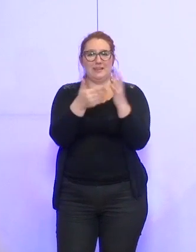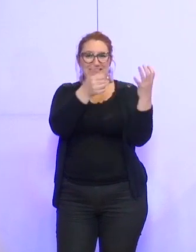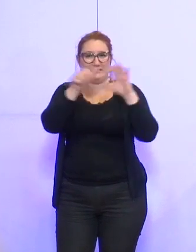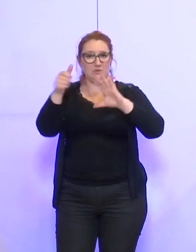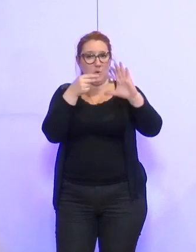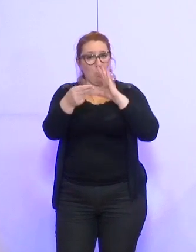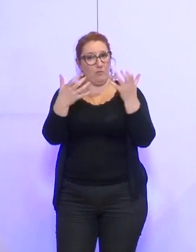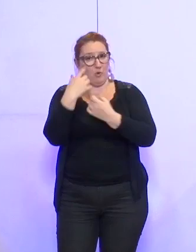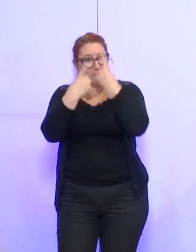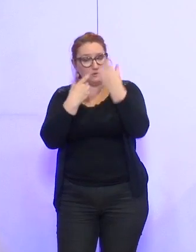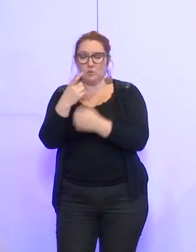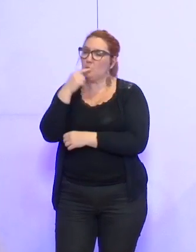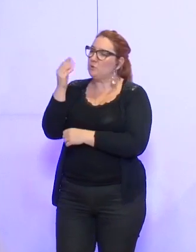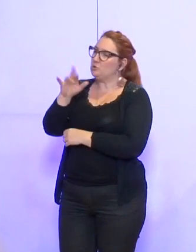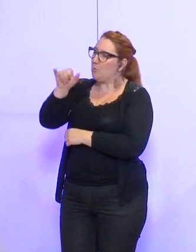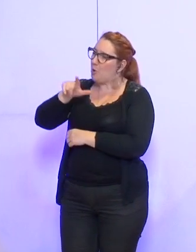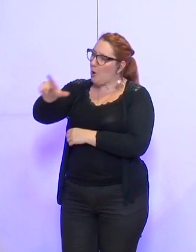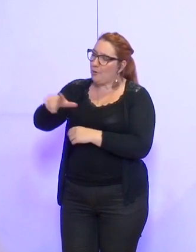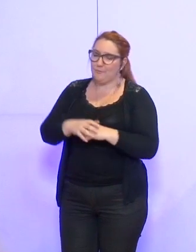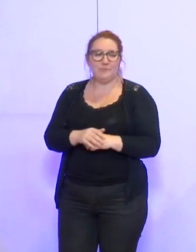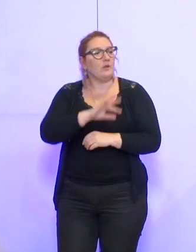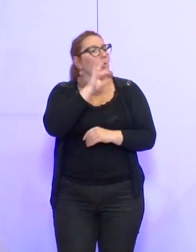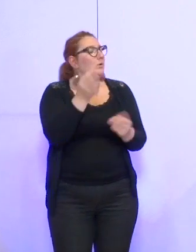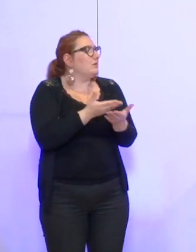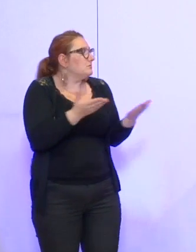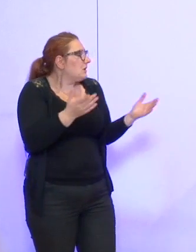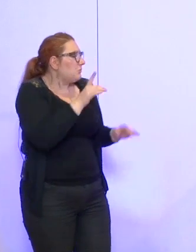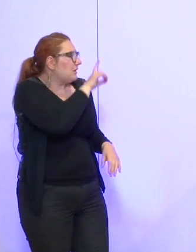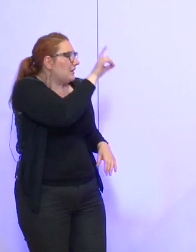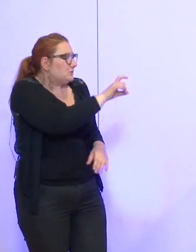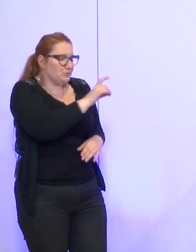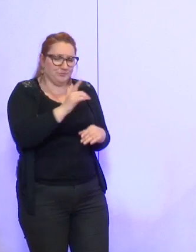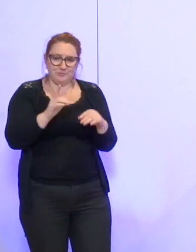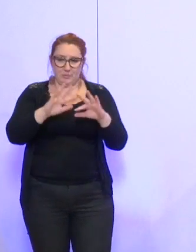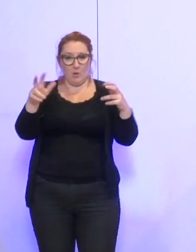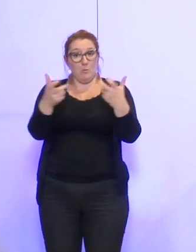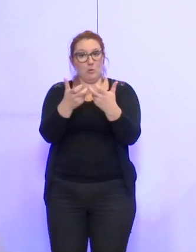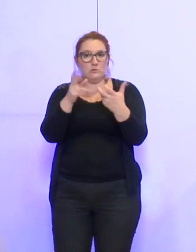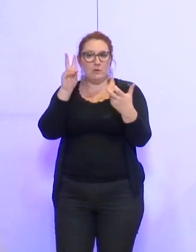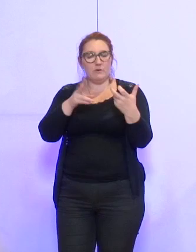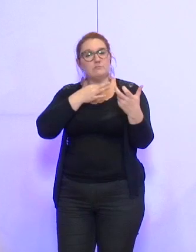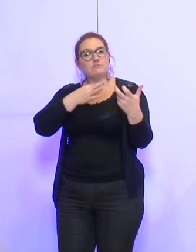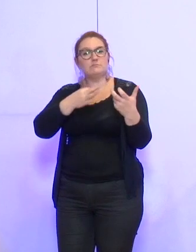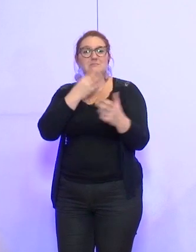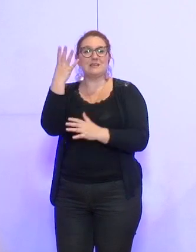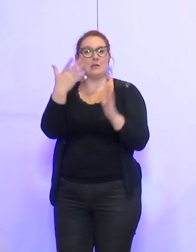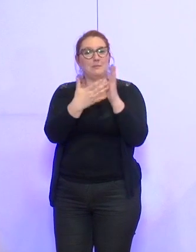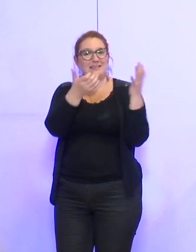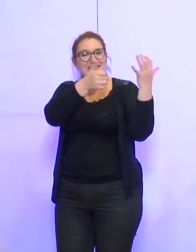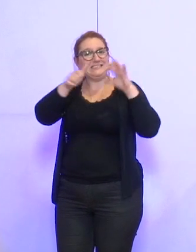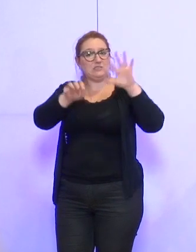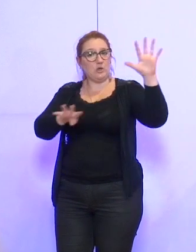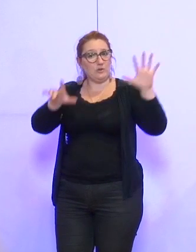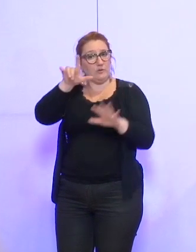Y a-t des questions ? Monsieur Breuil. Oui, c'est juste simplement une question. Le montant n'est quand même pas négligeable. 4 692 euros,